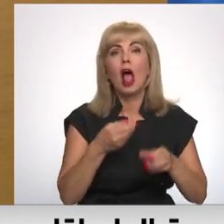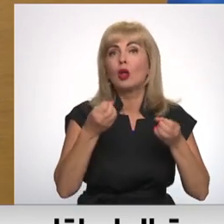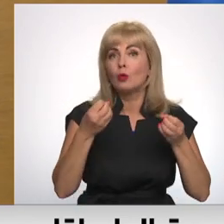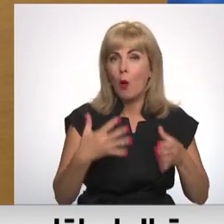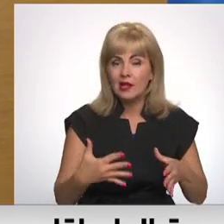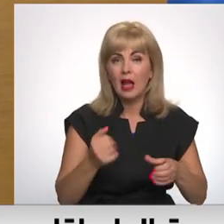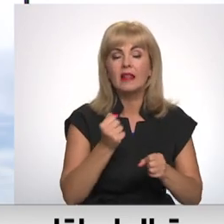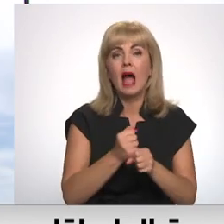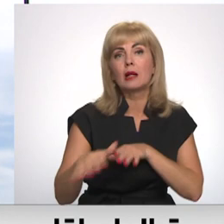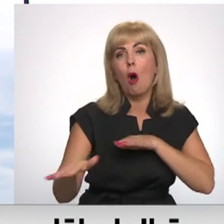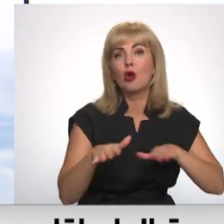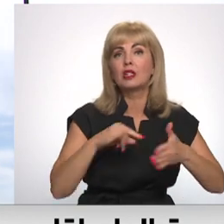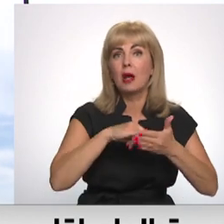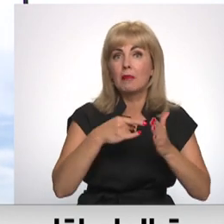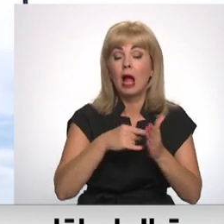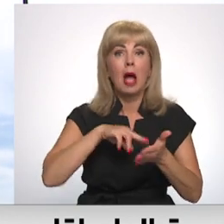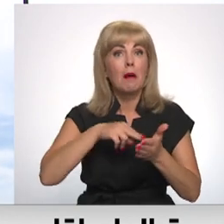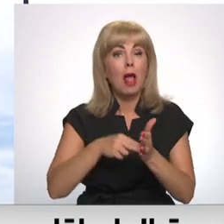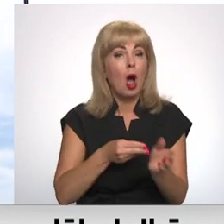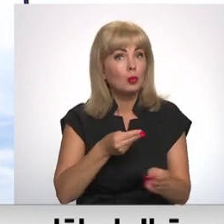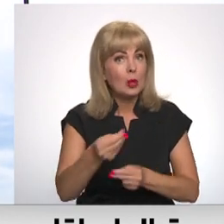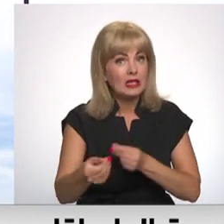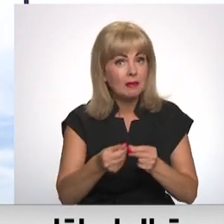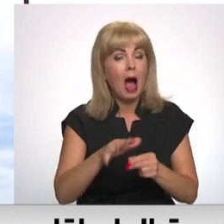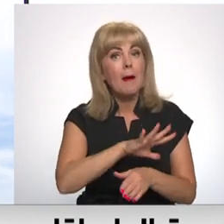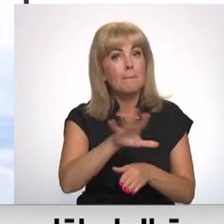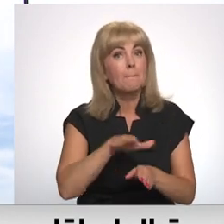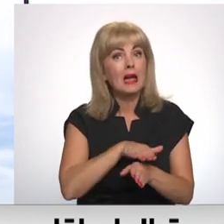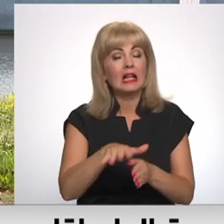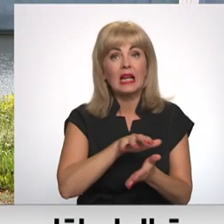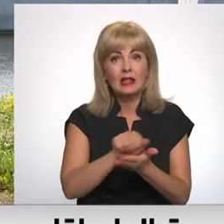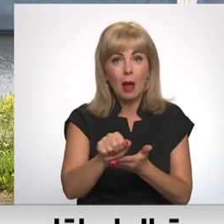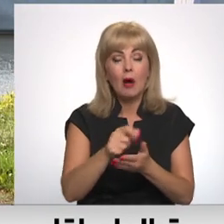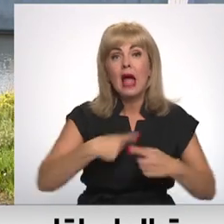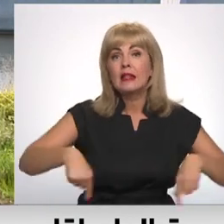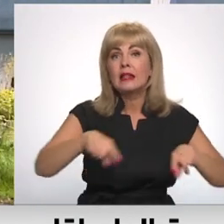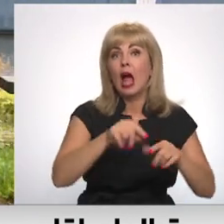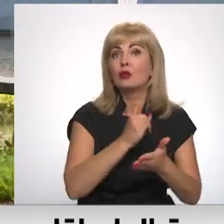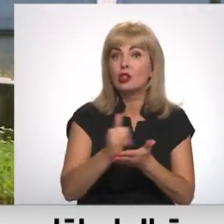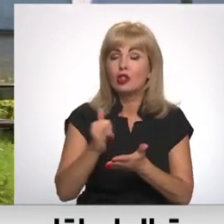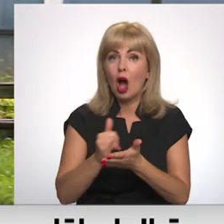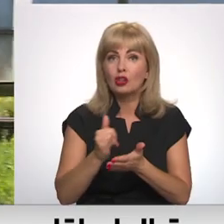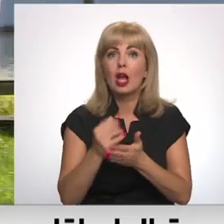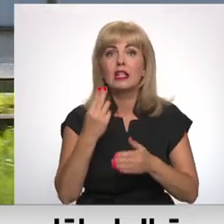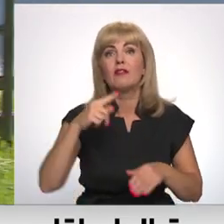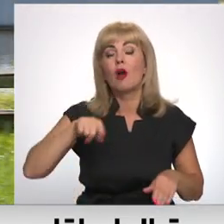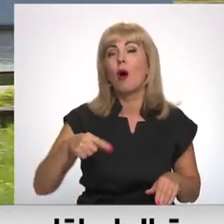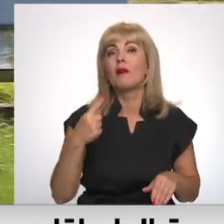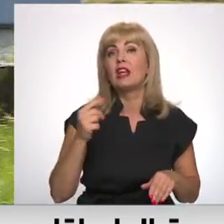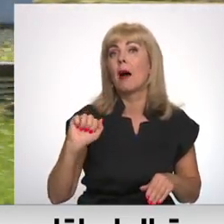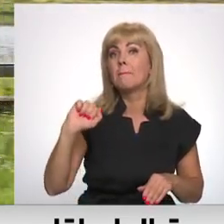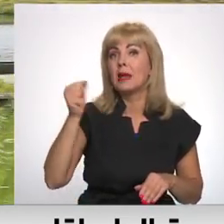organizācijas projektā. Plānotās izmaksas par pilnīgu demontāžu un teritorijas sakārtošanu lēš ap 2,1